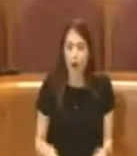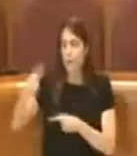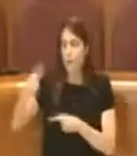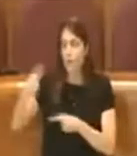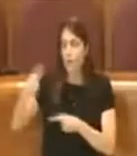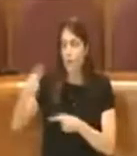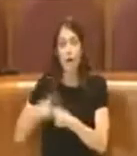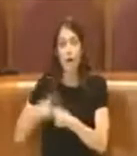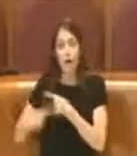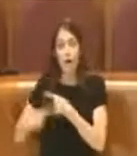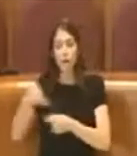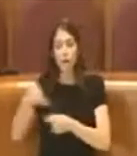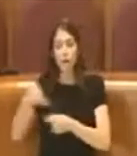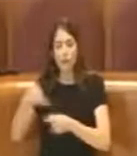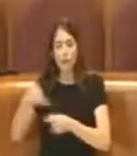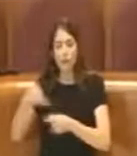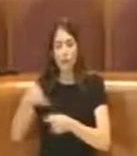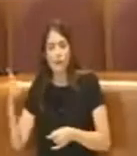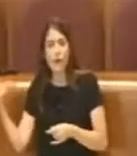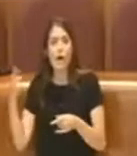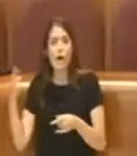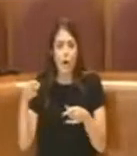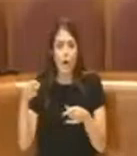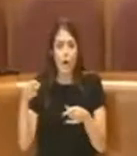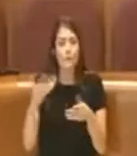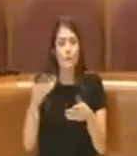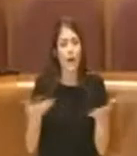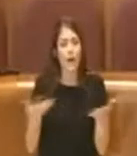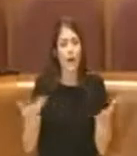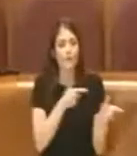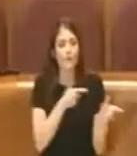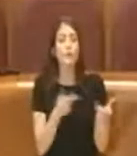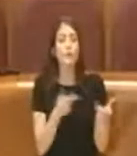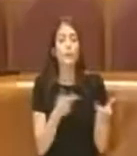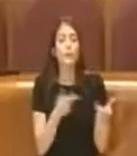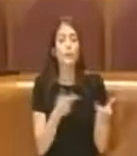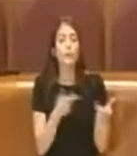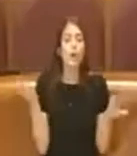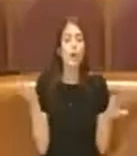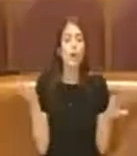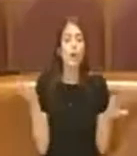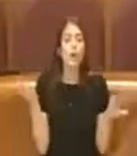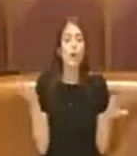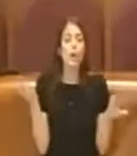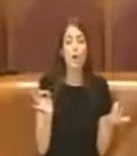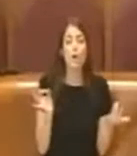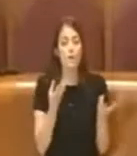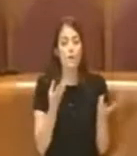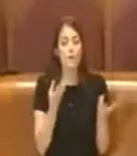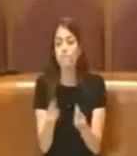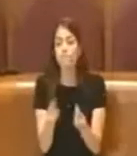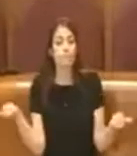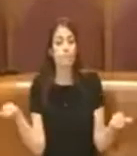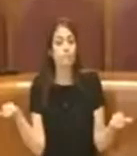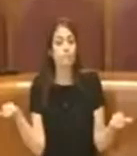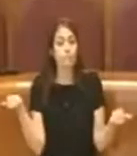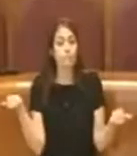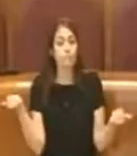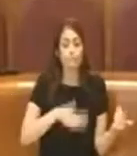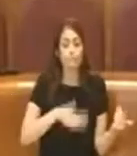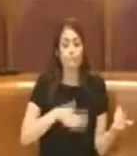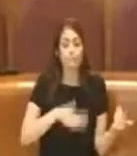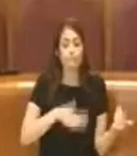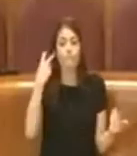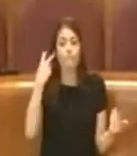parenti uccisi nei campi di sterminio oppure dispersi in questi campi.